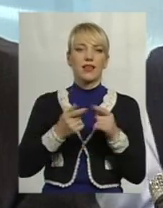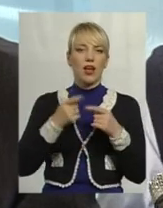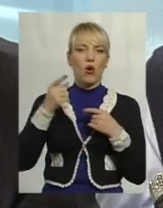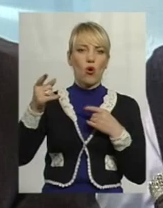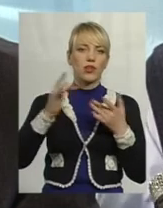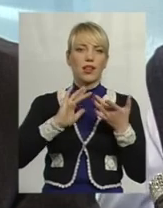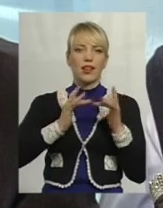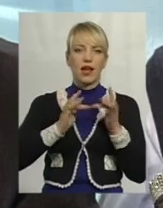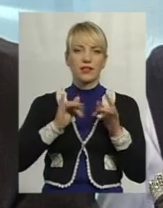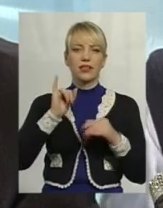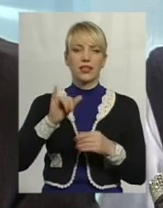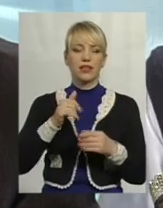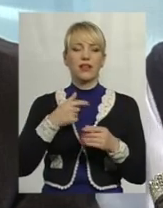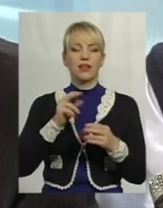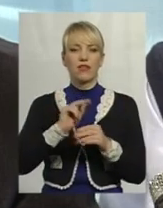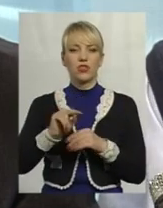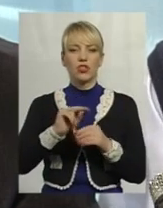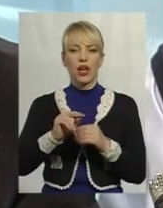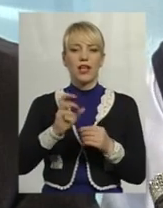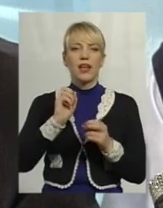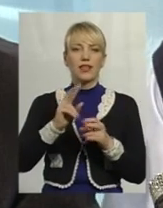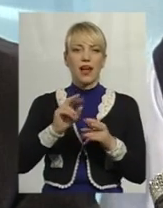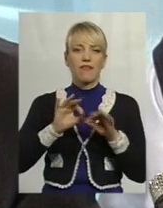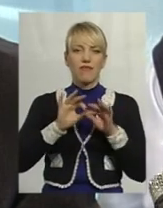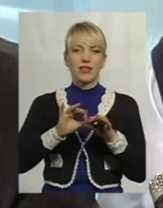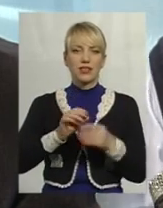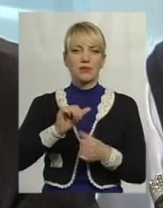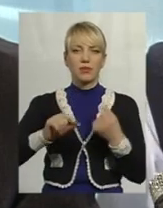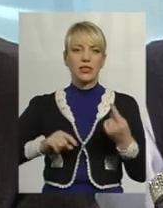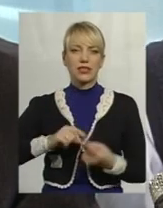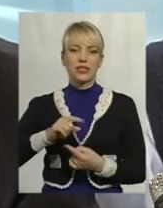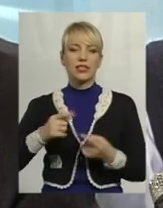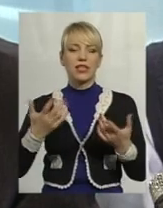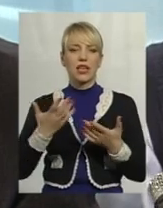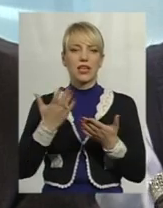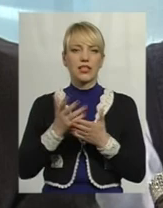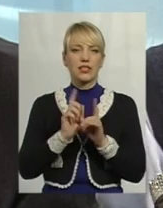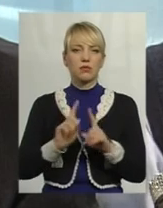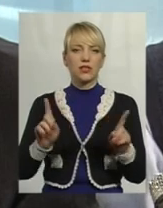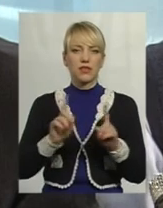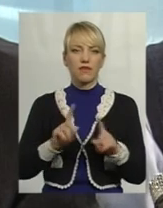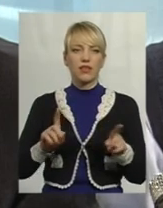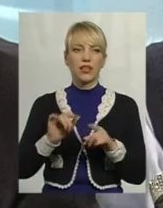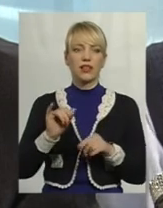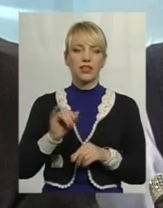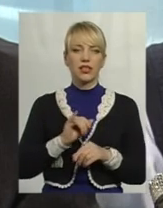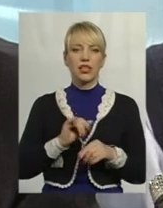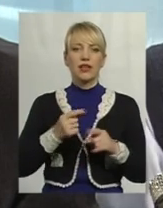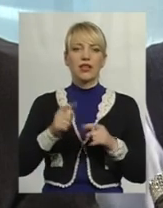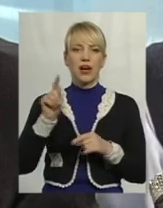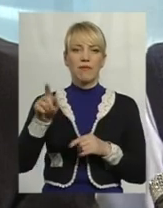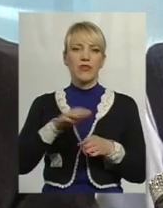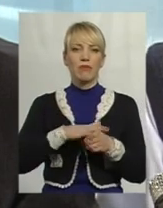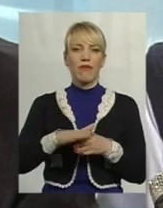підприємності, як його вести від початку до кінця, які специфіка є. І там же